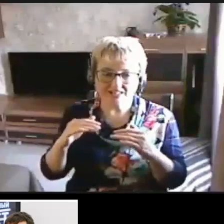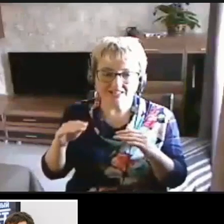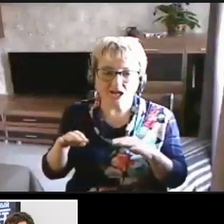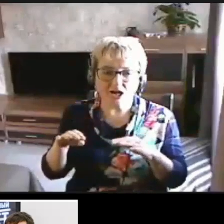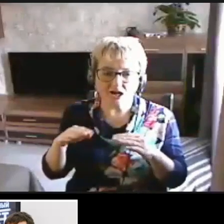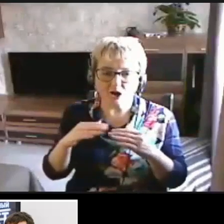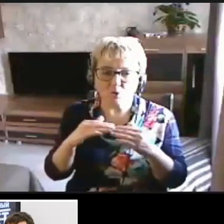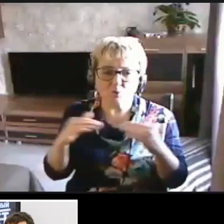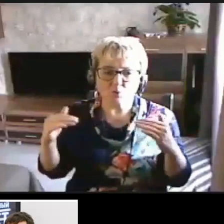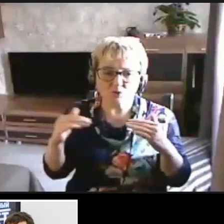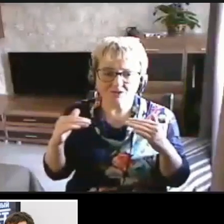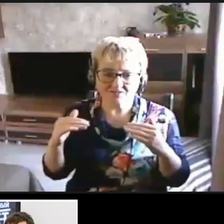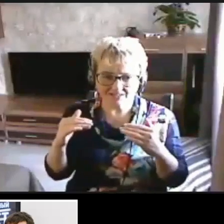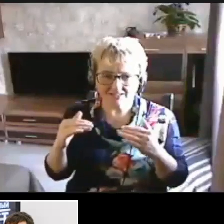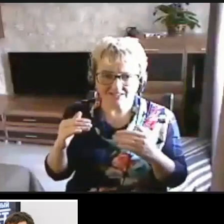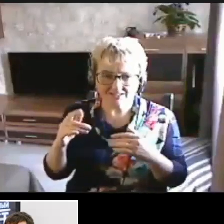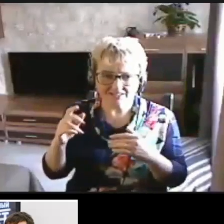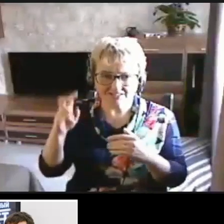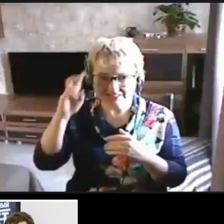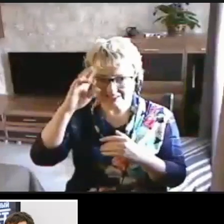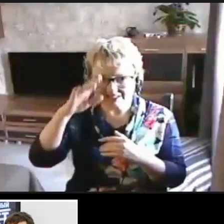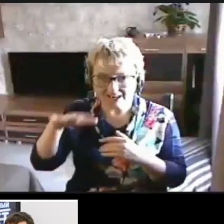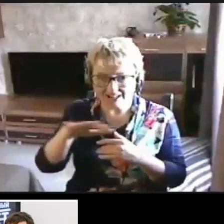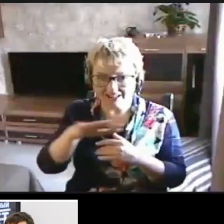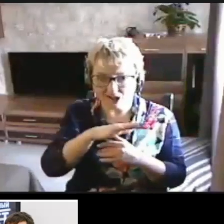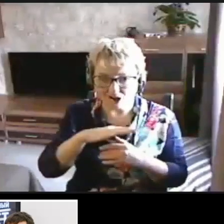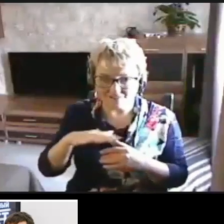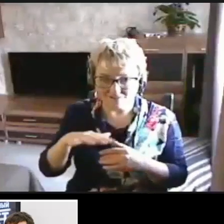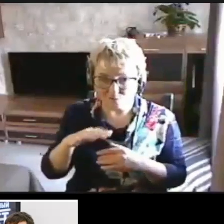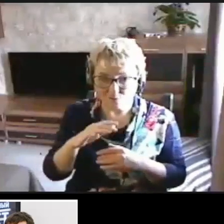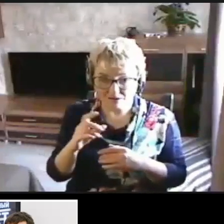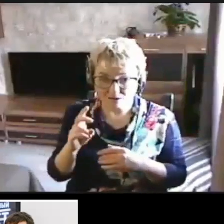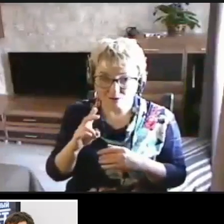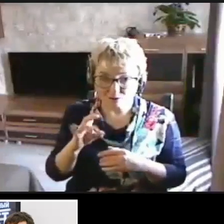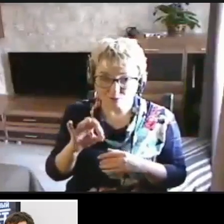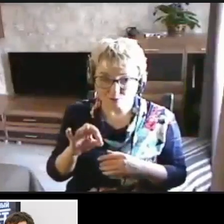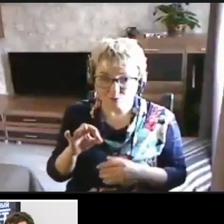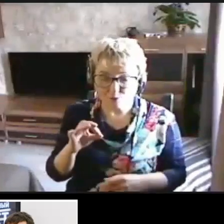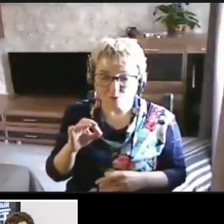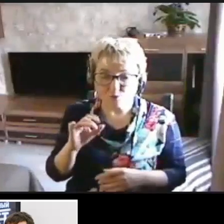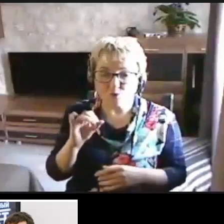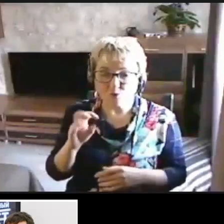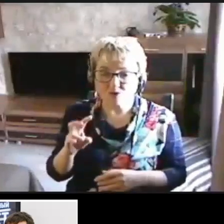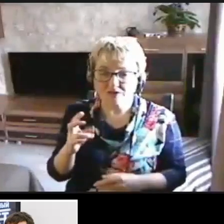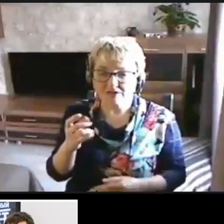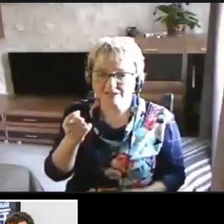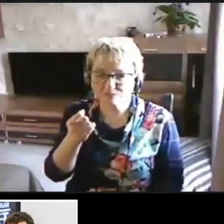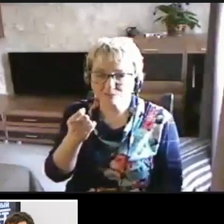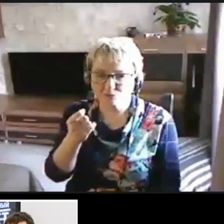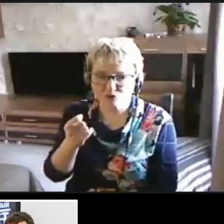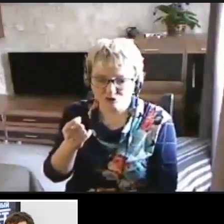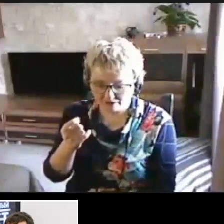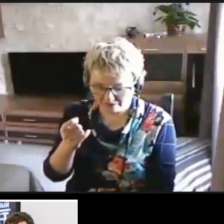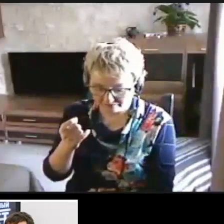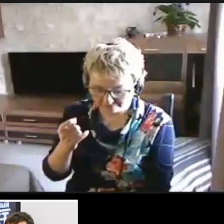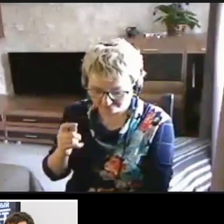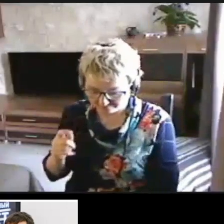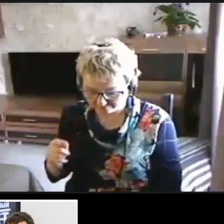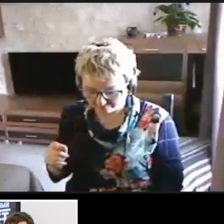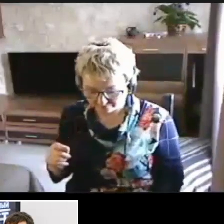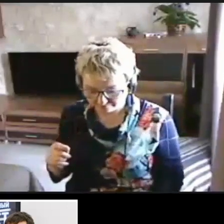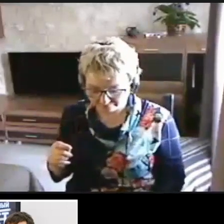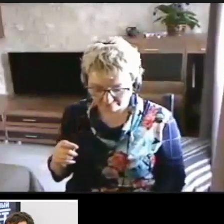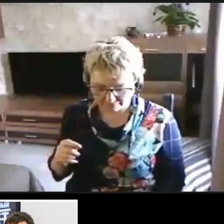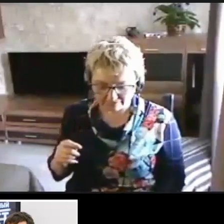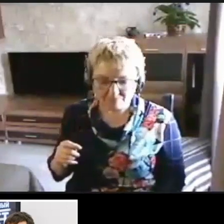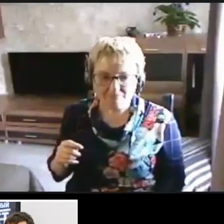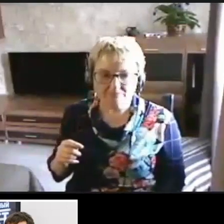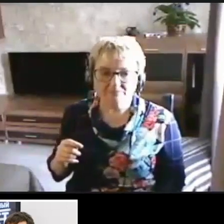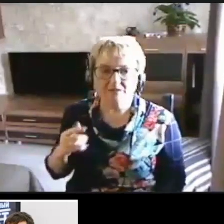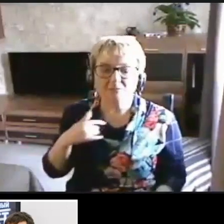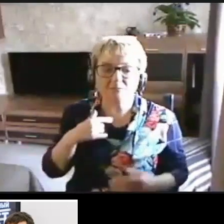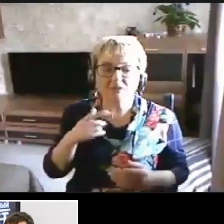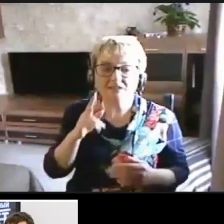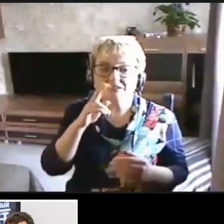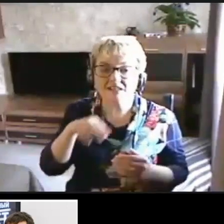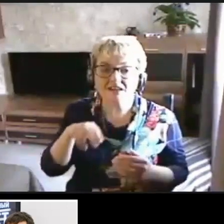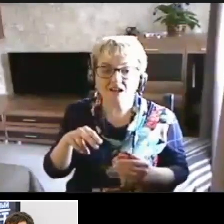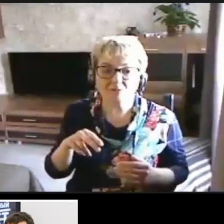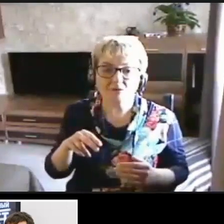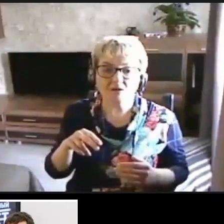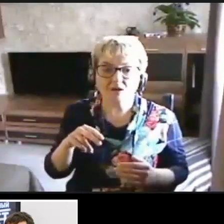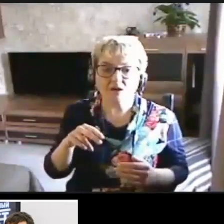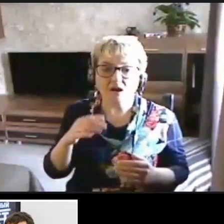страновом, да, то понятно, что ну, теряем мы фокус, да, мы не понимаем, что, ну,